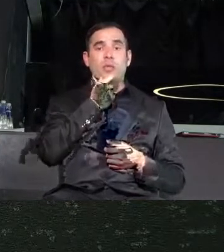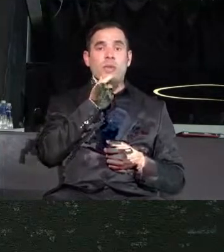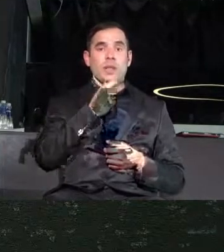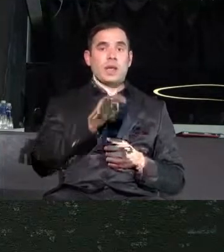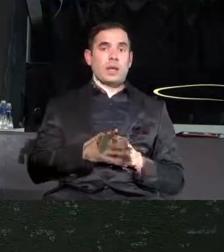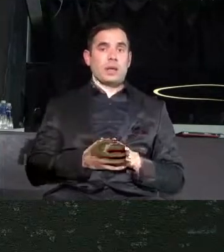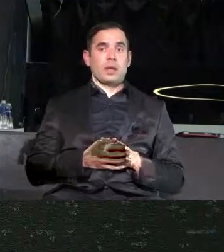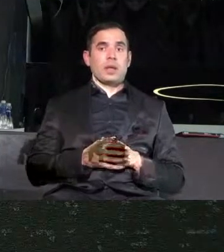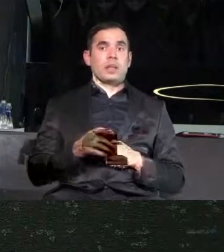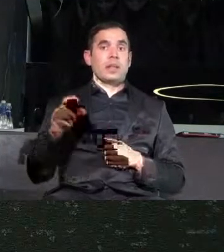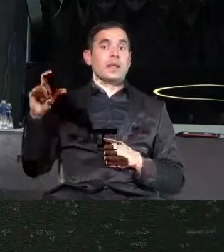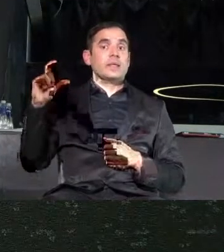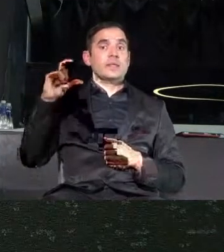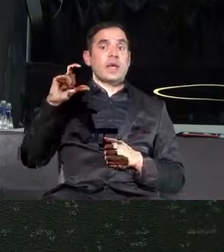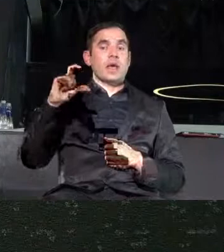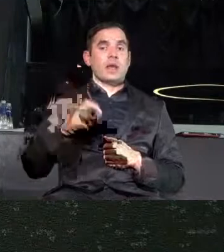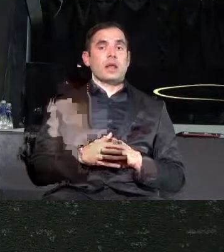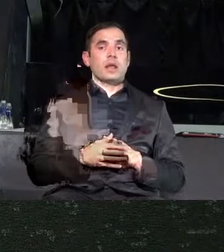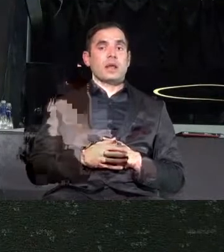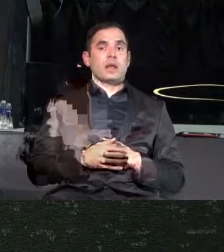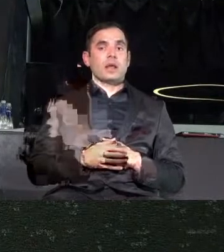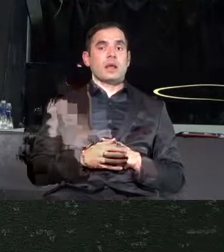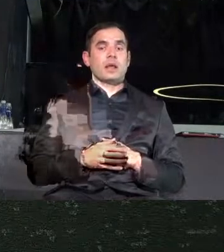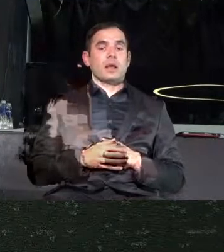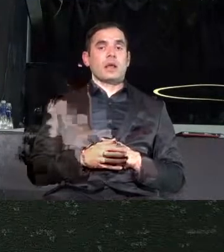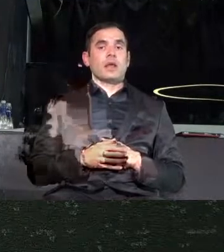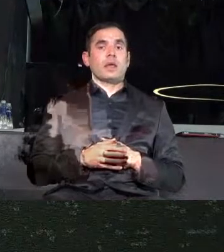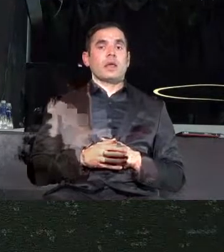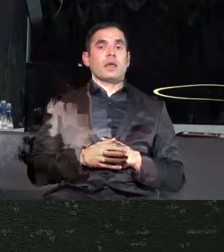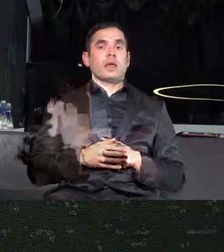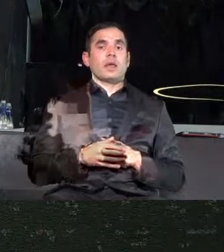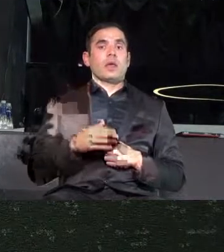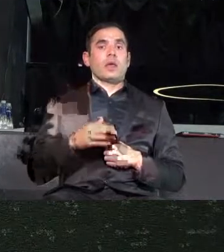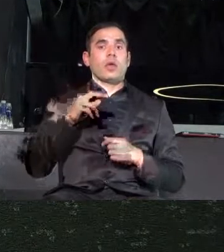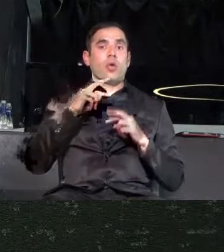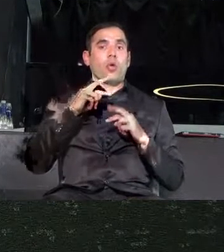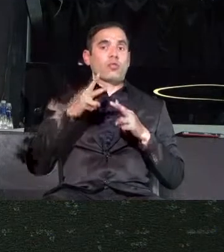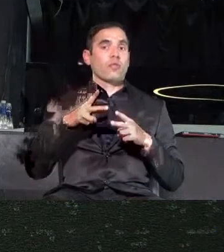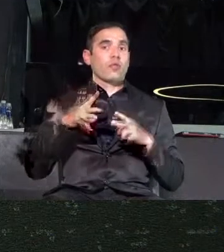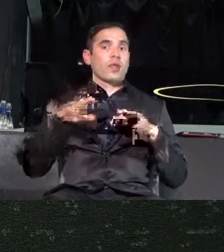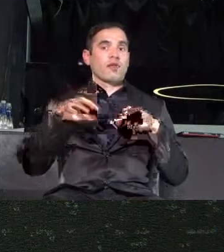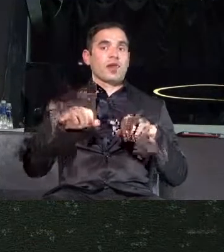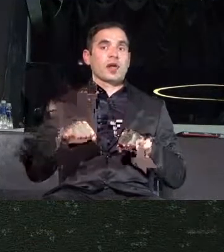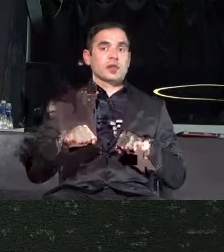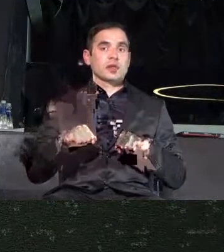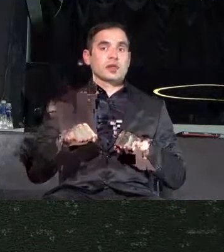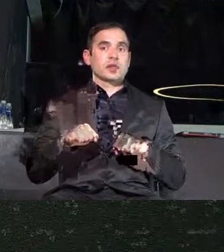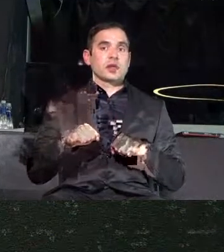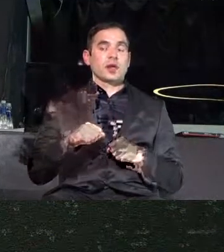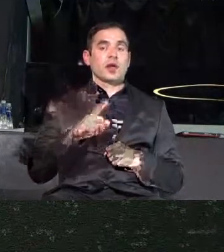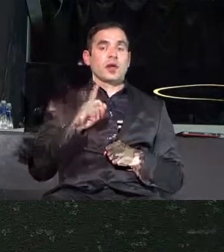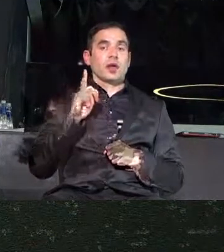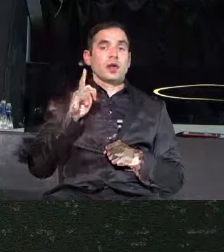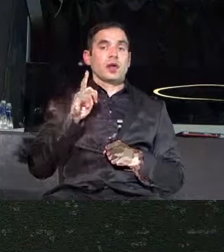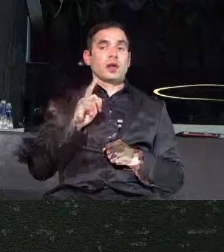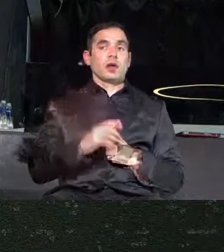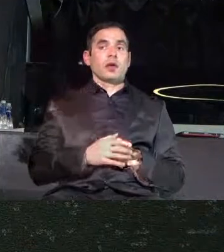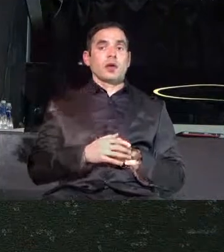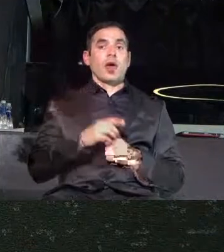Сара. И отговорът на властите в Великобритания е не.